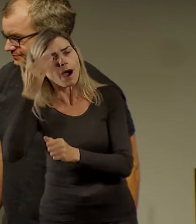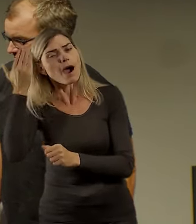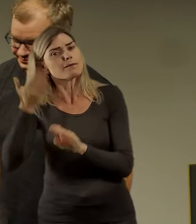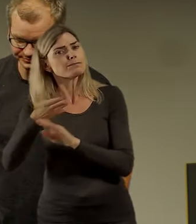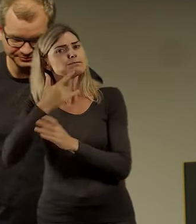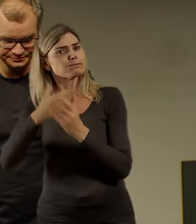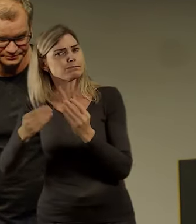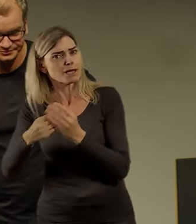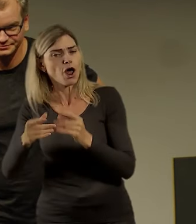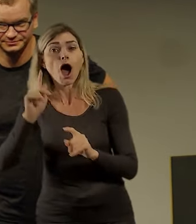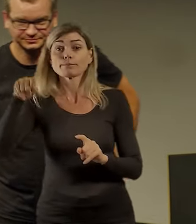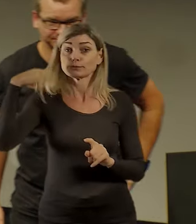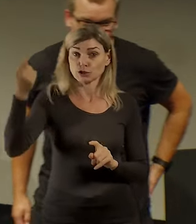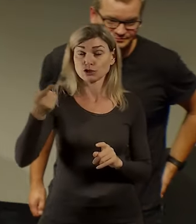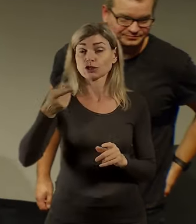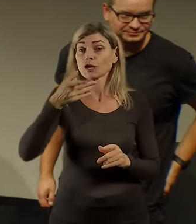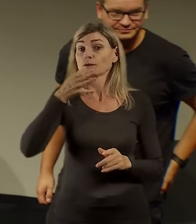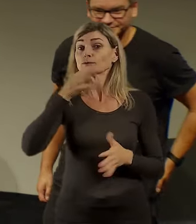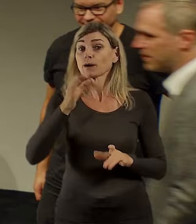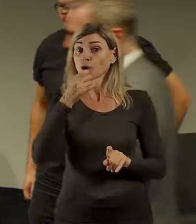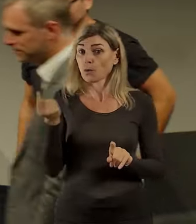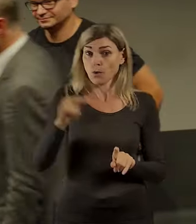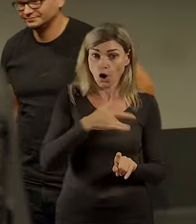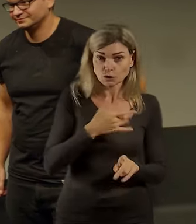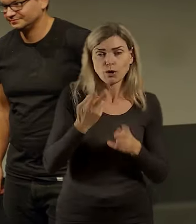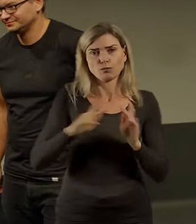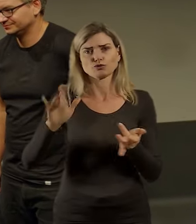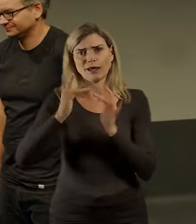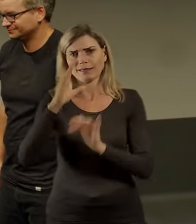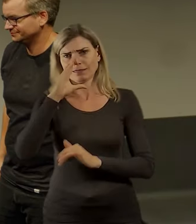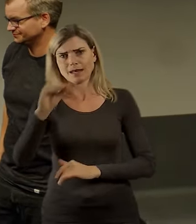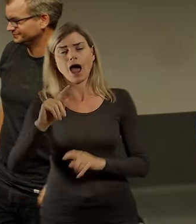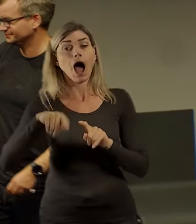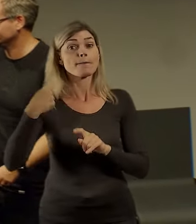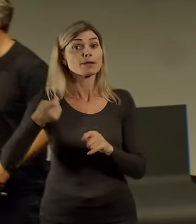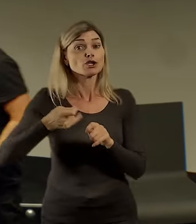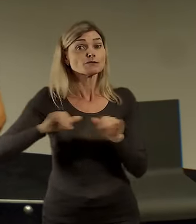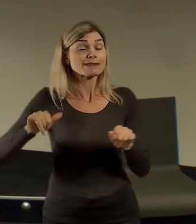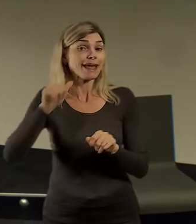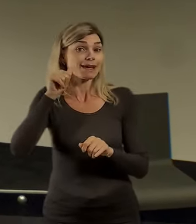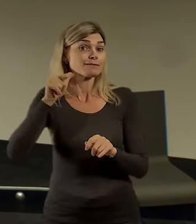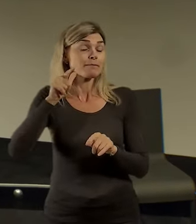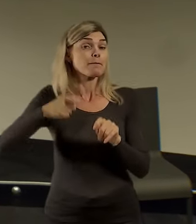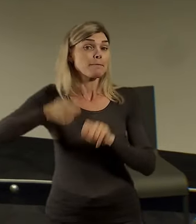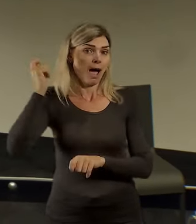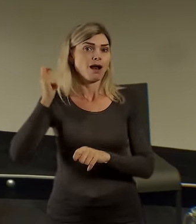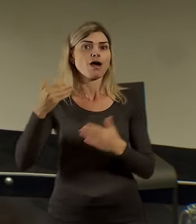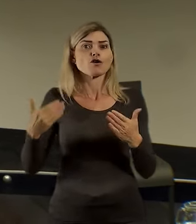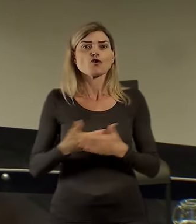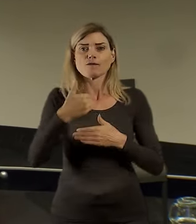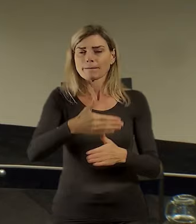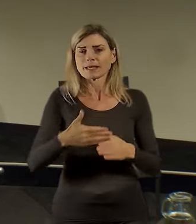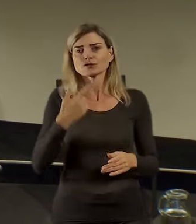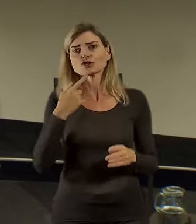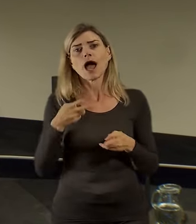nebudete mít možnost, můžete nás sledovat online. A od čtvrtka tady začínáme vernisáží nové výstavy Město a řeka, takže se přijďte podívat na